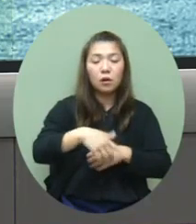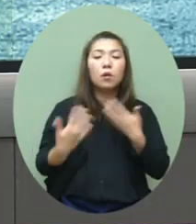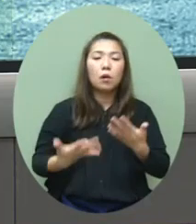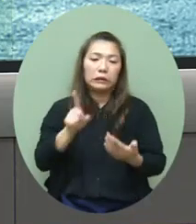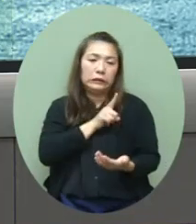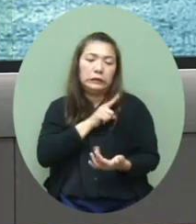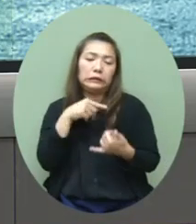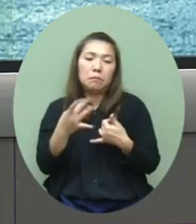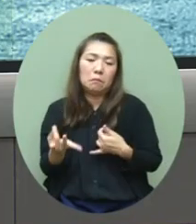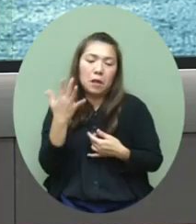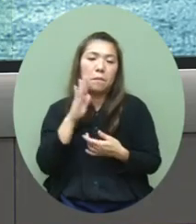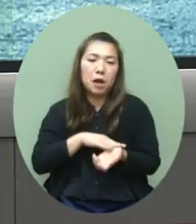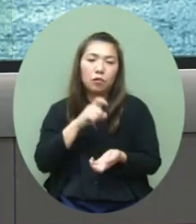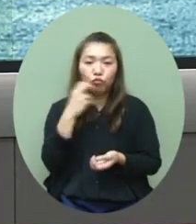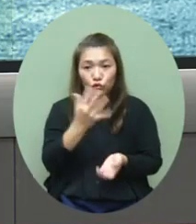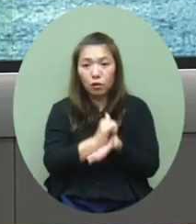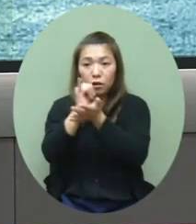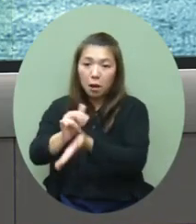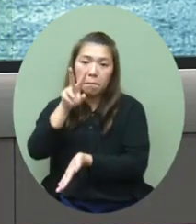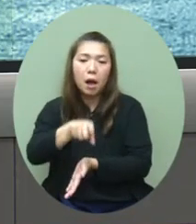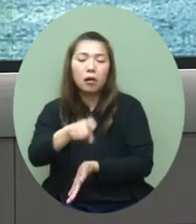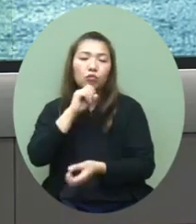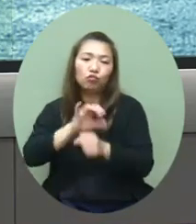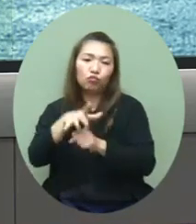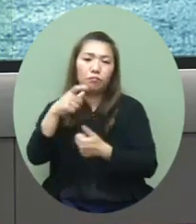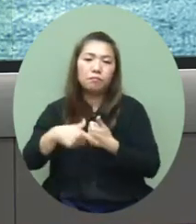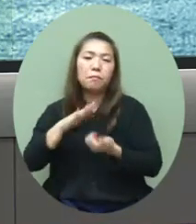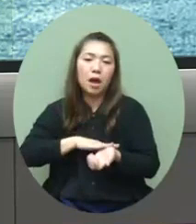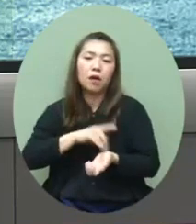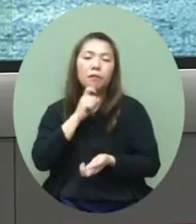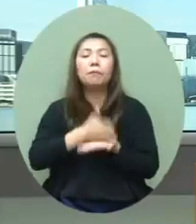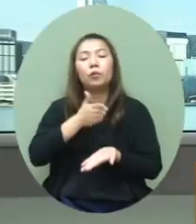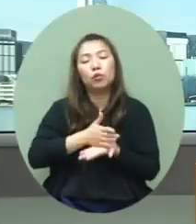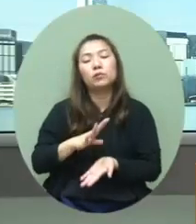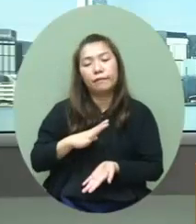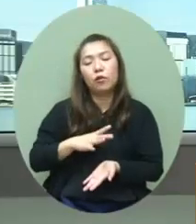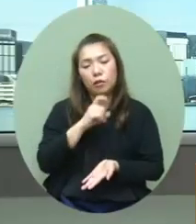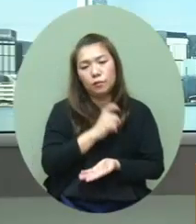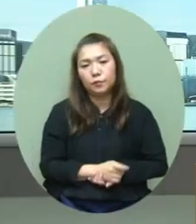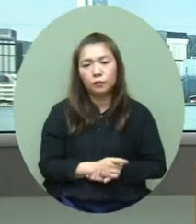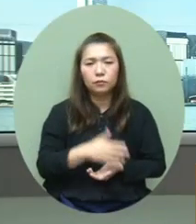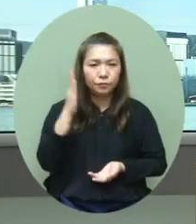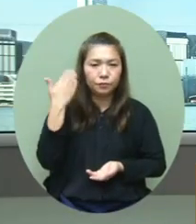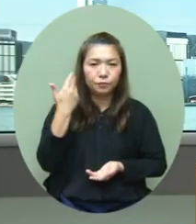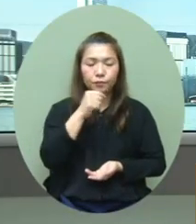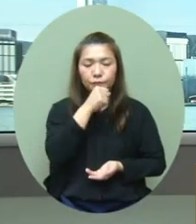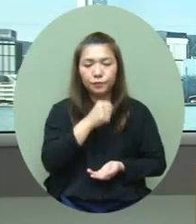是自身的問題然後入院才發覺他有這個情況下一題文章